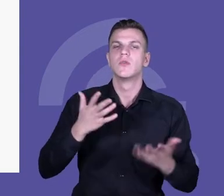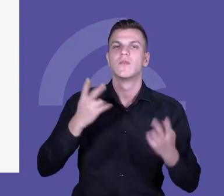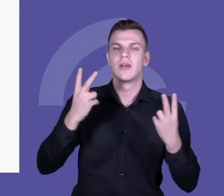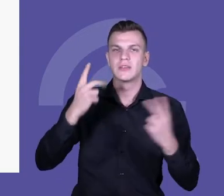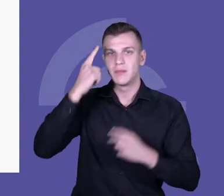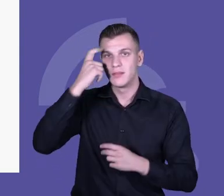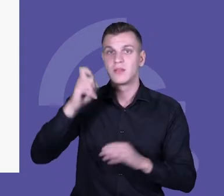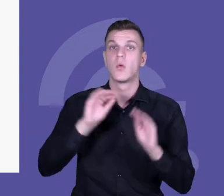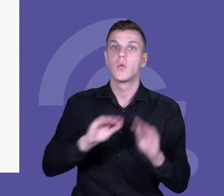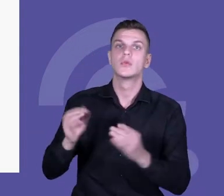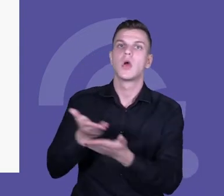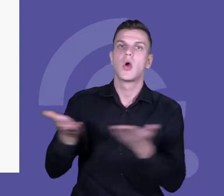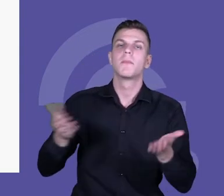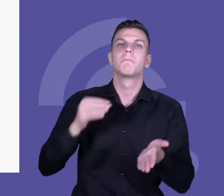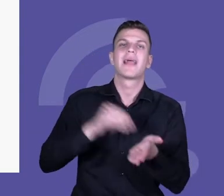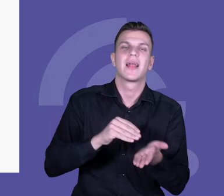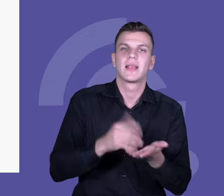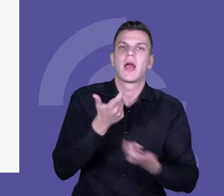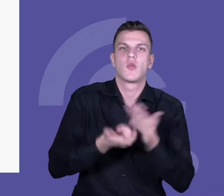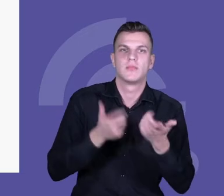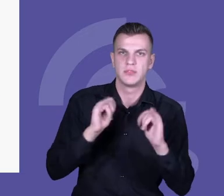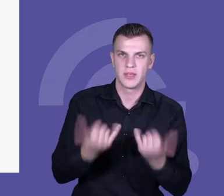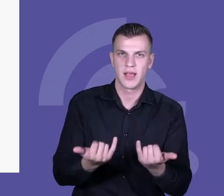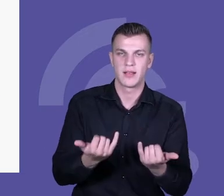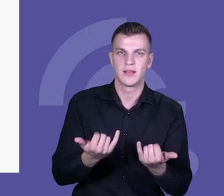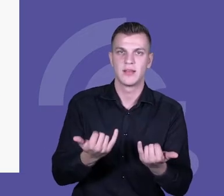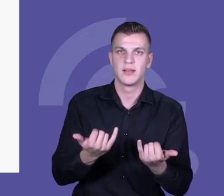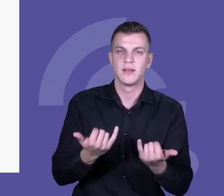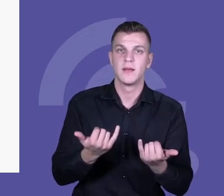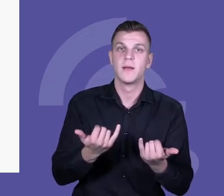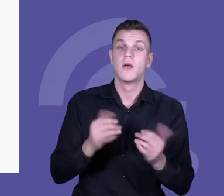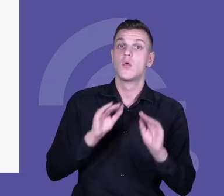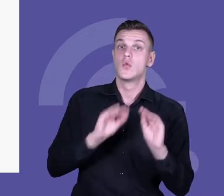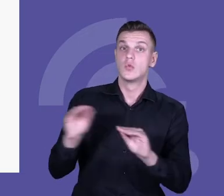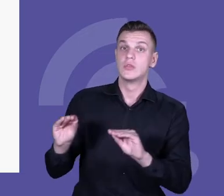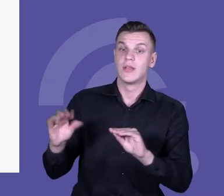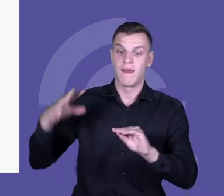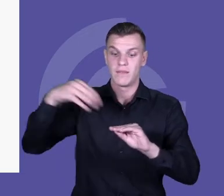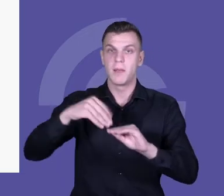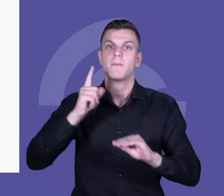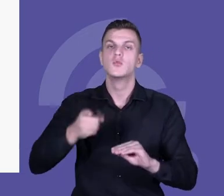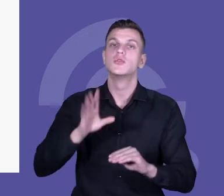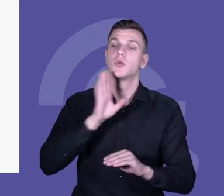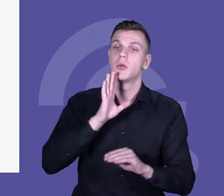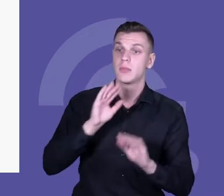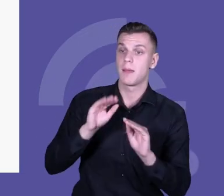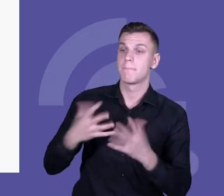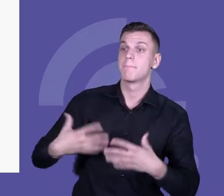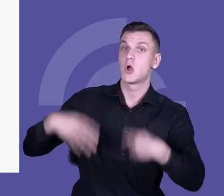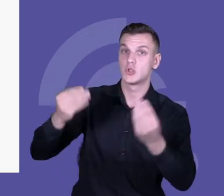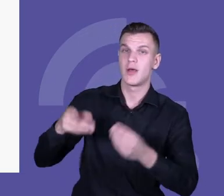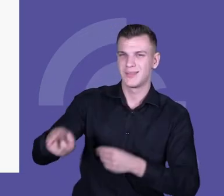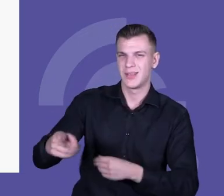Musimy mieć w repertuarze naszych interwencji edukacyjnych takie metody, które pozwalają prowadzić ucznia za rękę na samym początku procesu